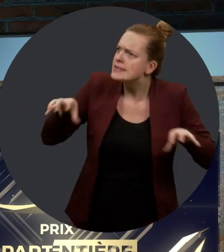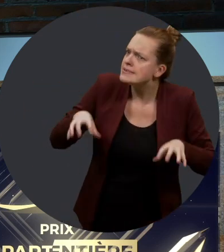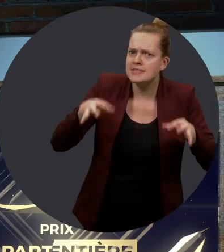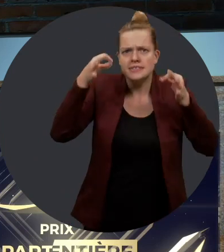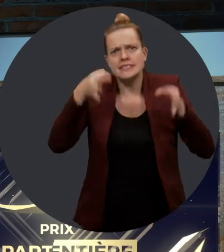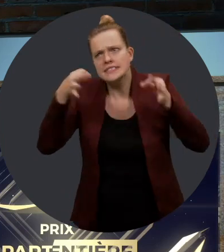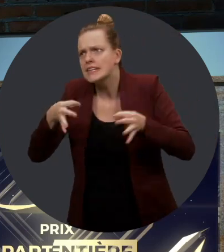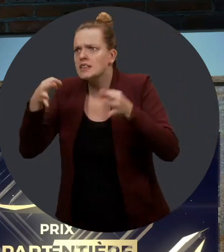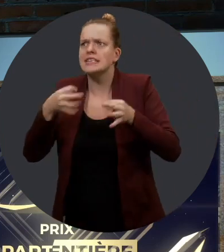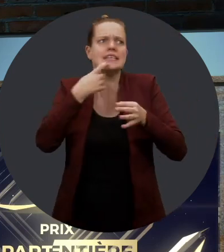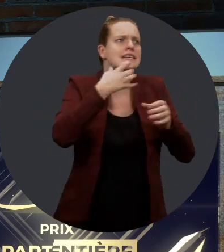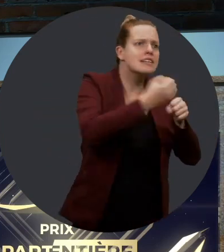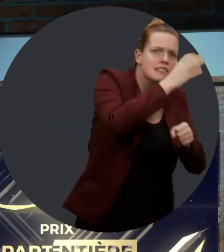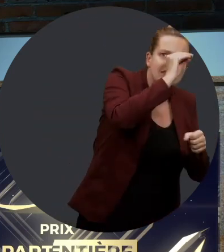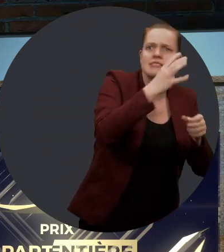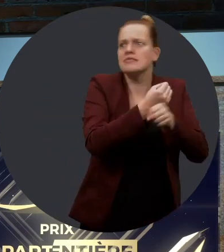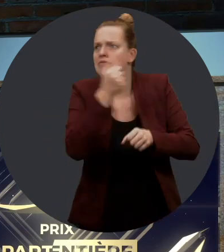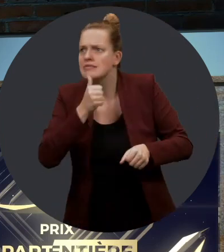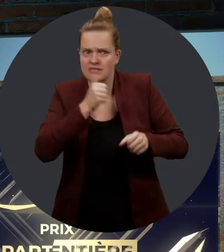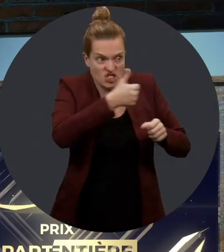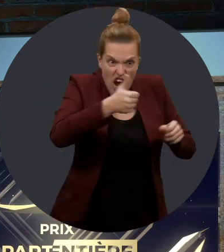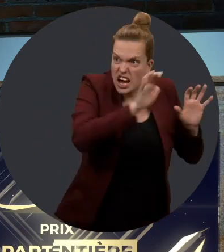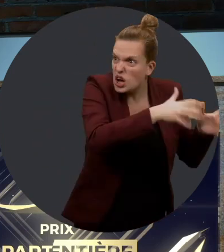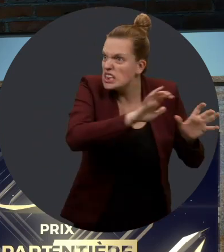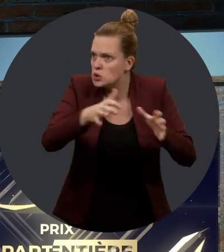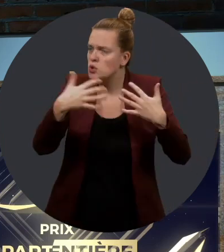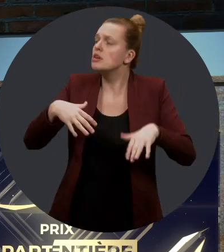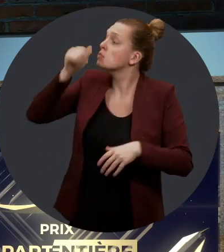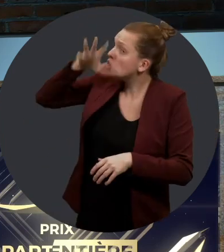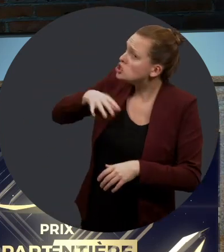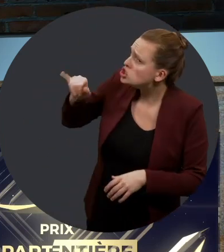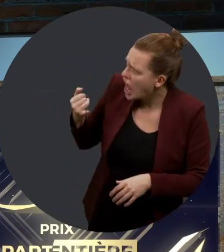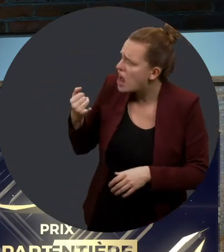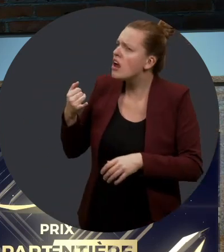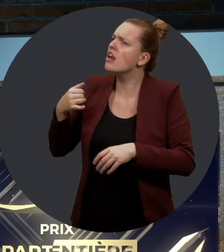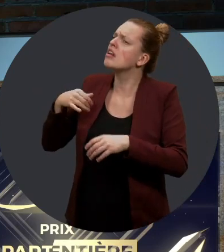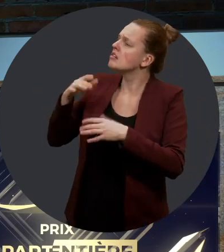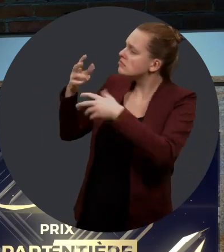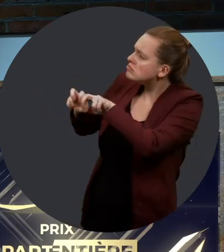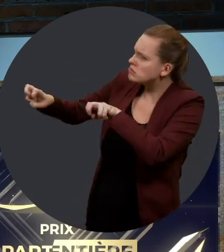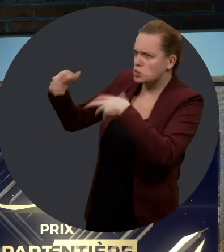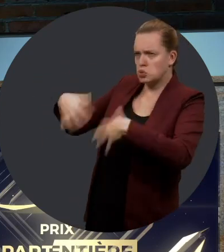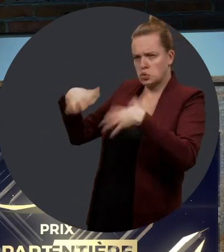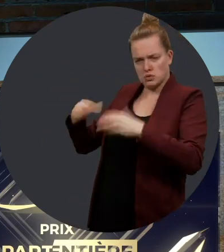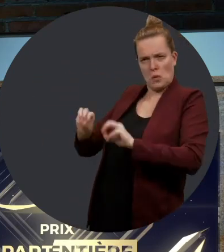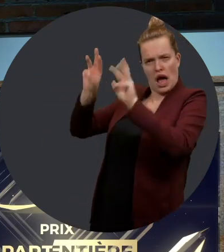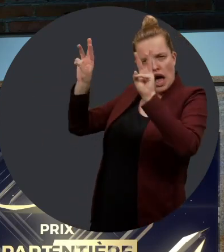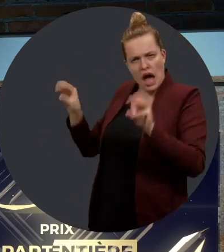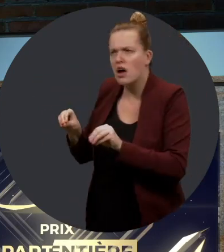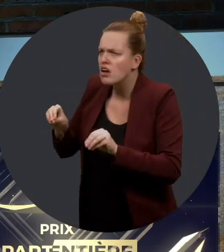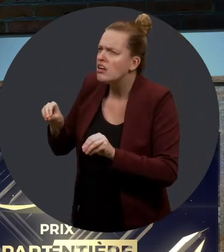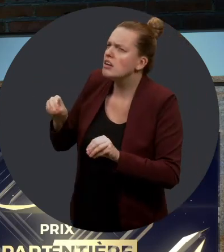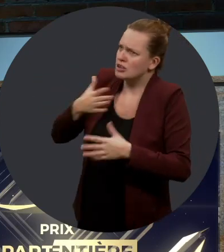déterminer seulement un lauréat ou une lauréate par catégorie. M. Jean, vous avez parlé du jury, jury exceptionnel, j'en